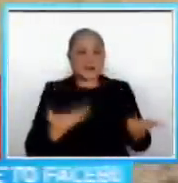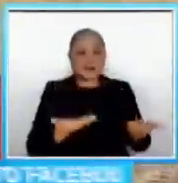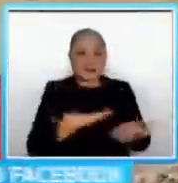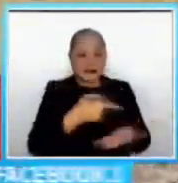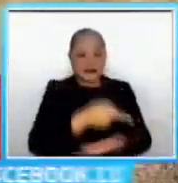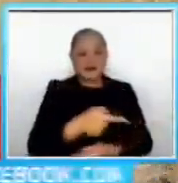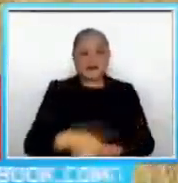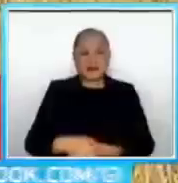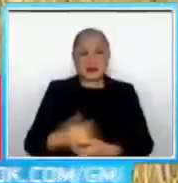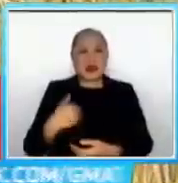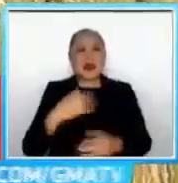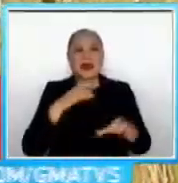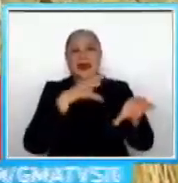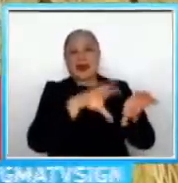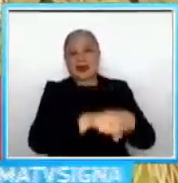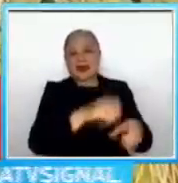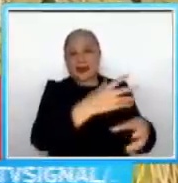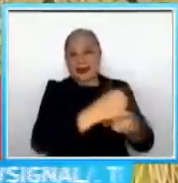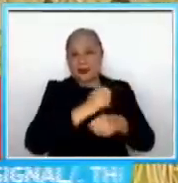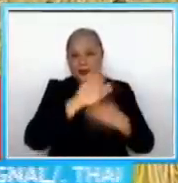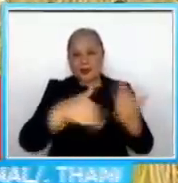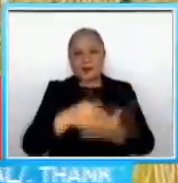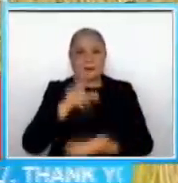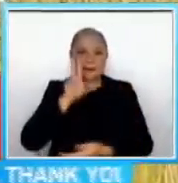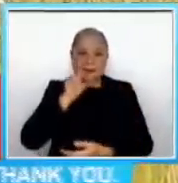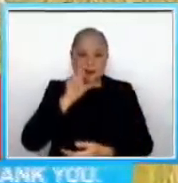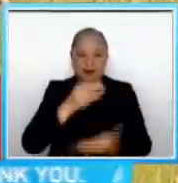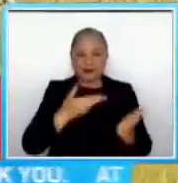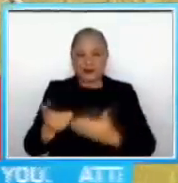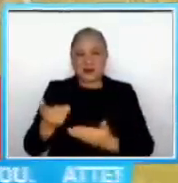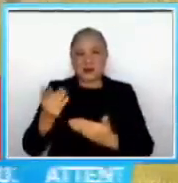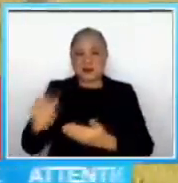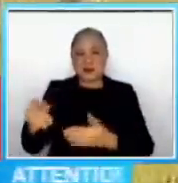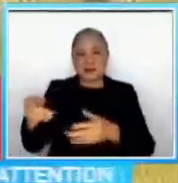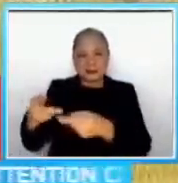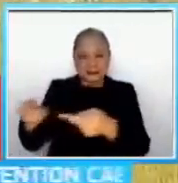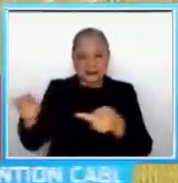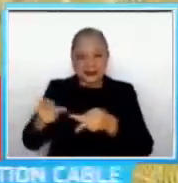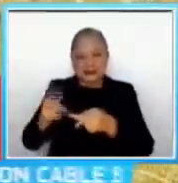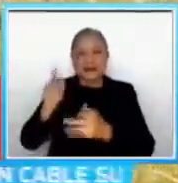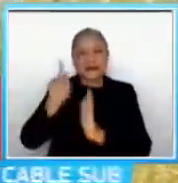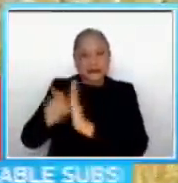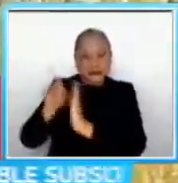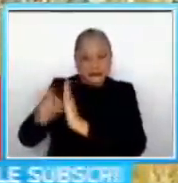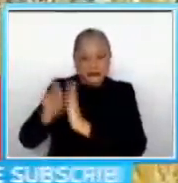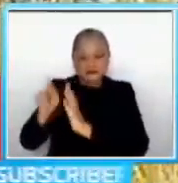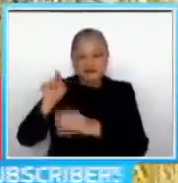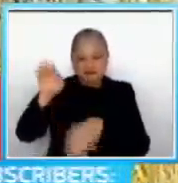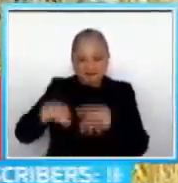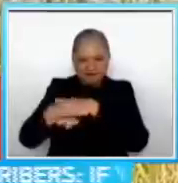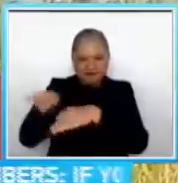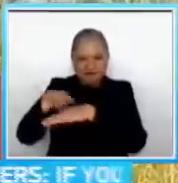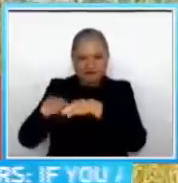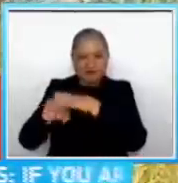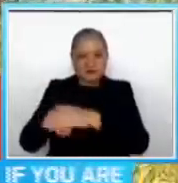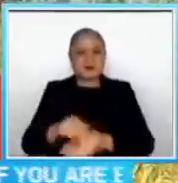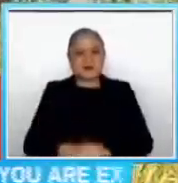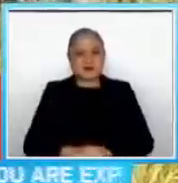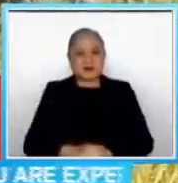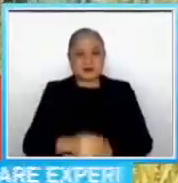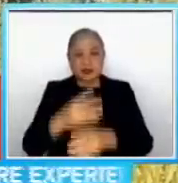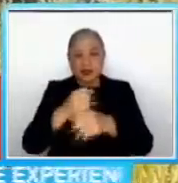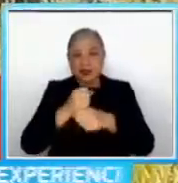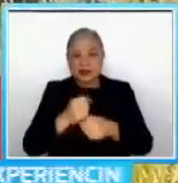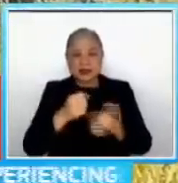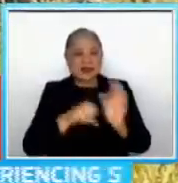kinumpis ka ang mga bibi Dinala mga ito sa dump site, pinatay at ibinaon Kinuna na ng sampol ang ibang bibi sa nasabing